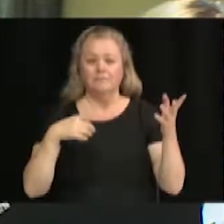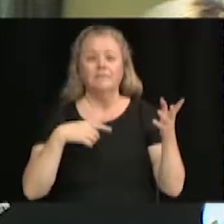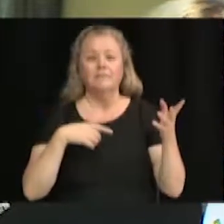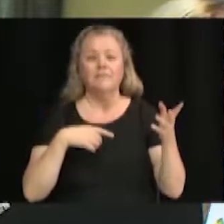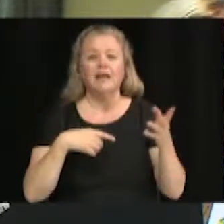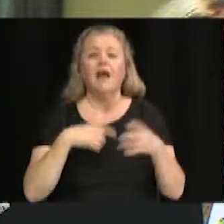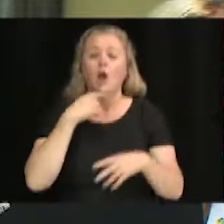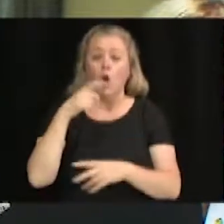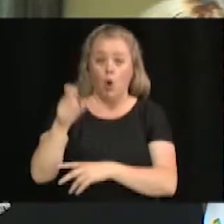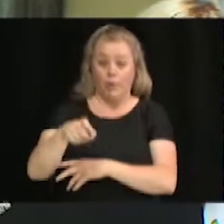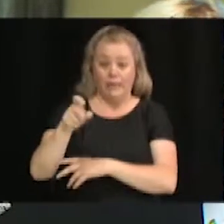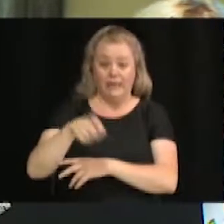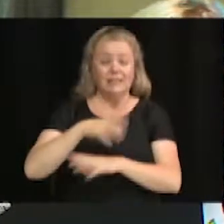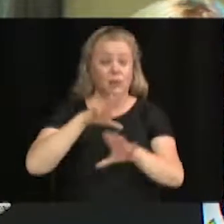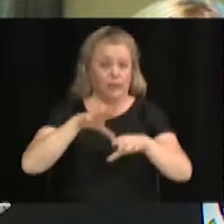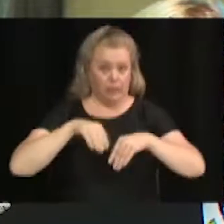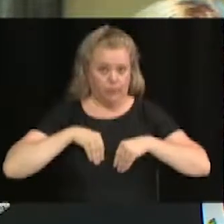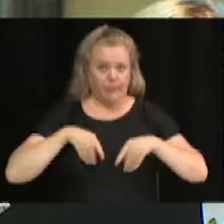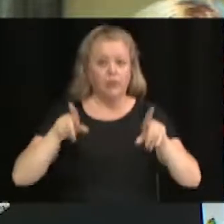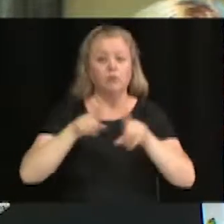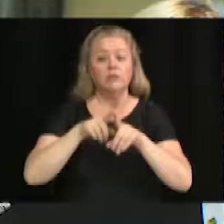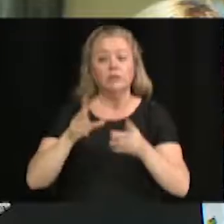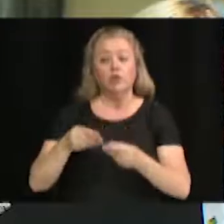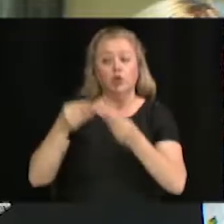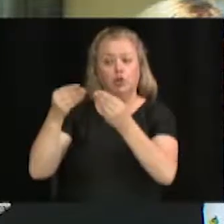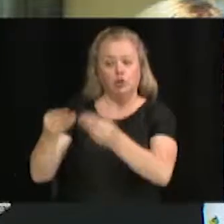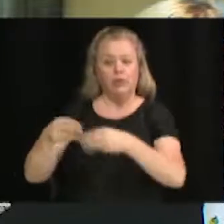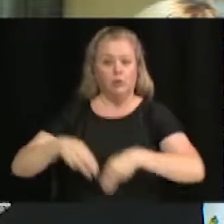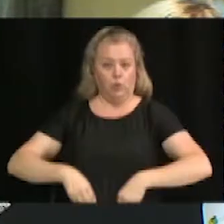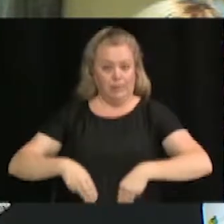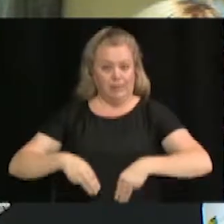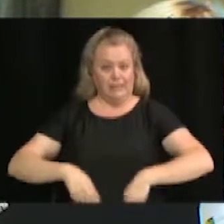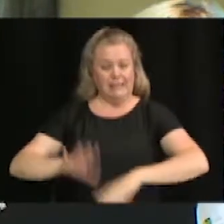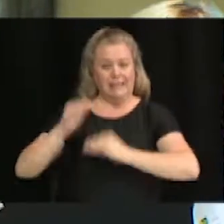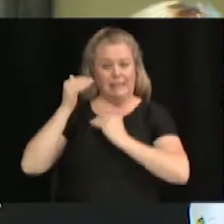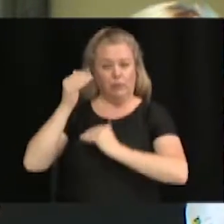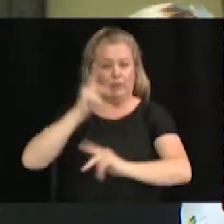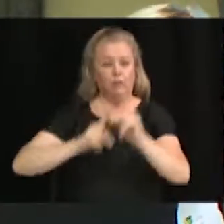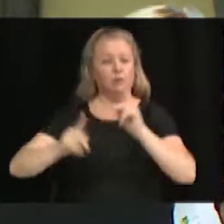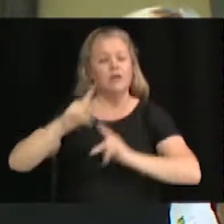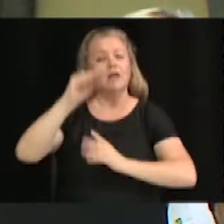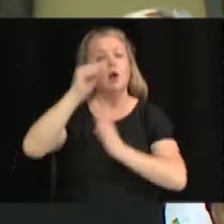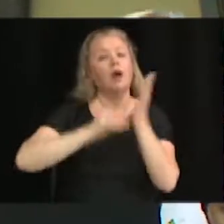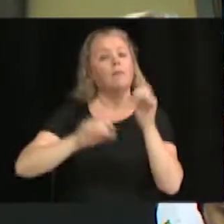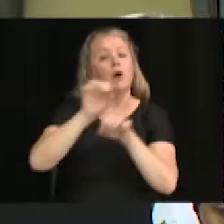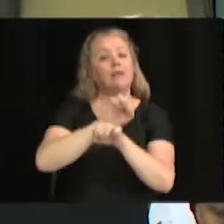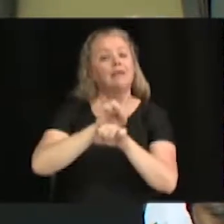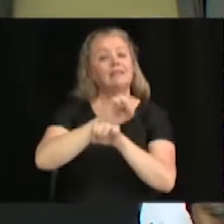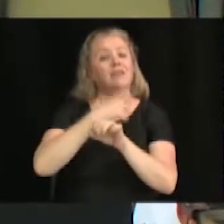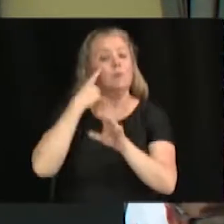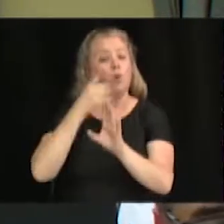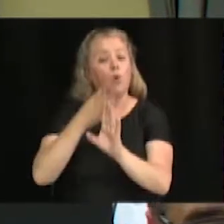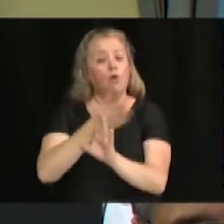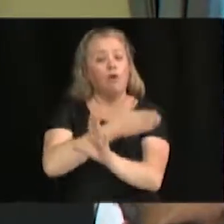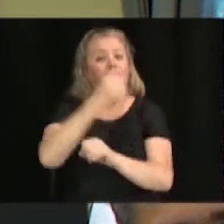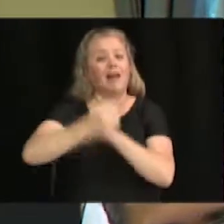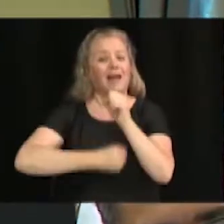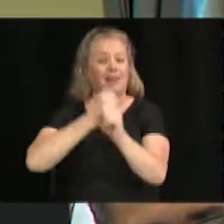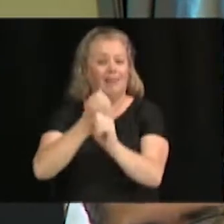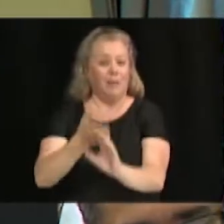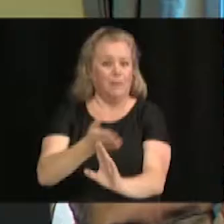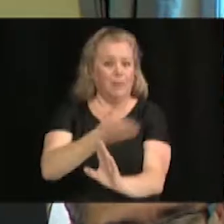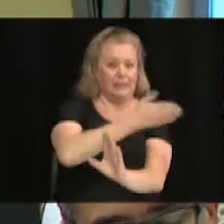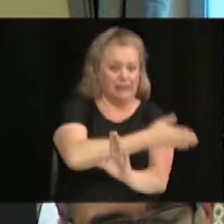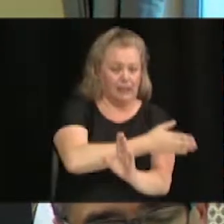'obligation d'adopter et de transmettre annuellement au ministre de la Sécurité publique un rapport d'activité pour l'exercice précédent. Alors, rapport d'activité